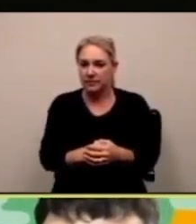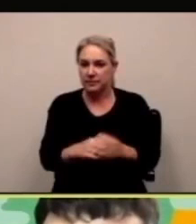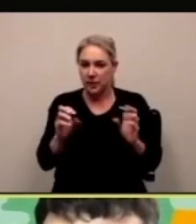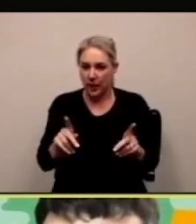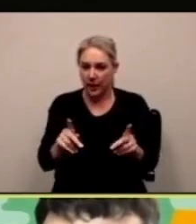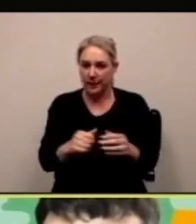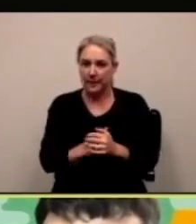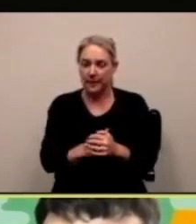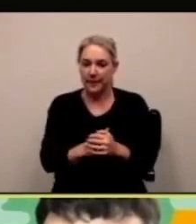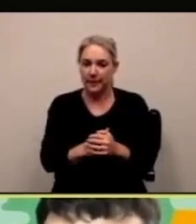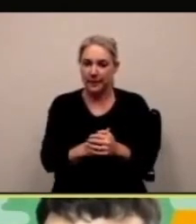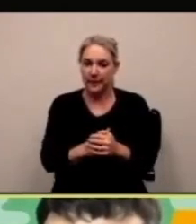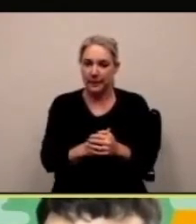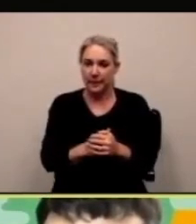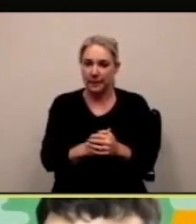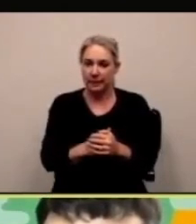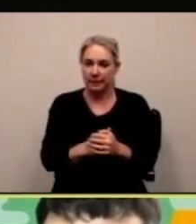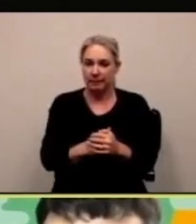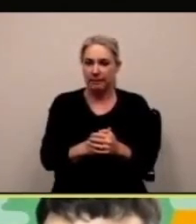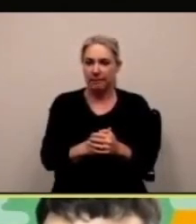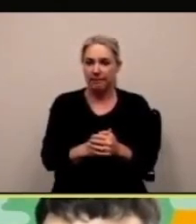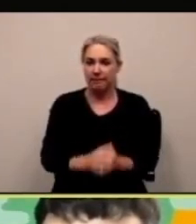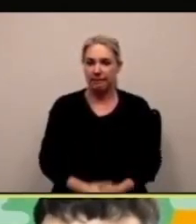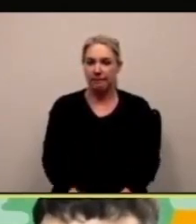ah devo riniziare perché